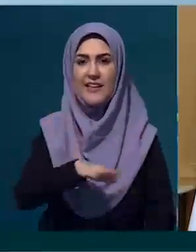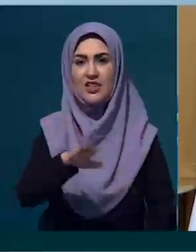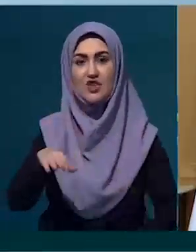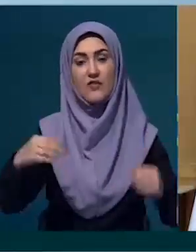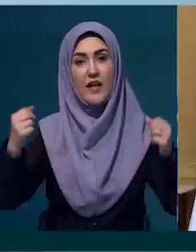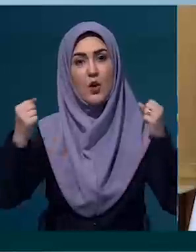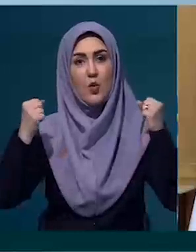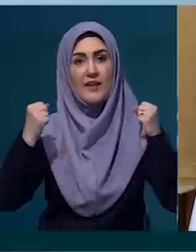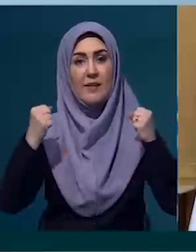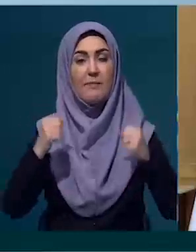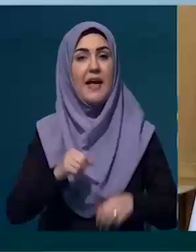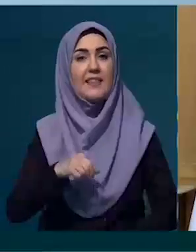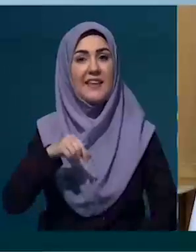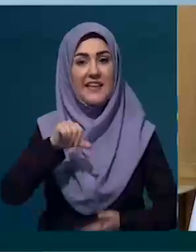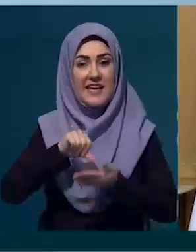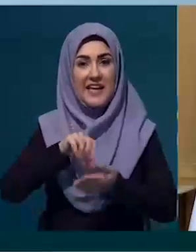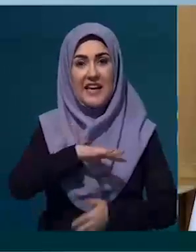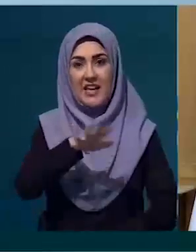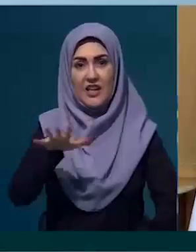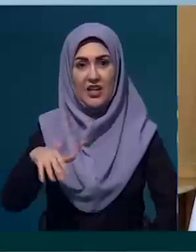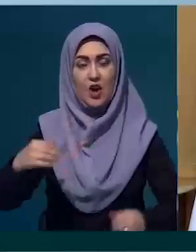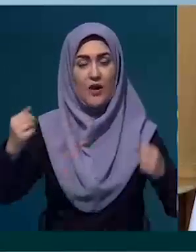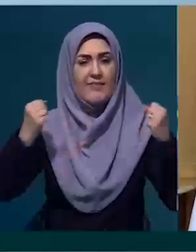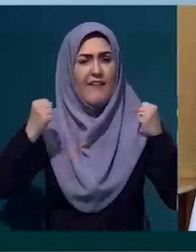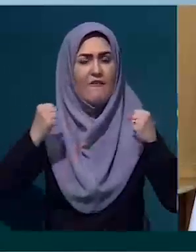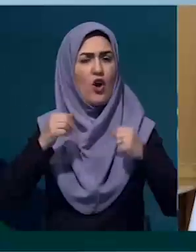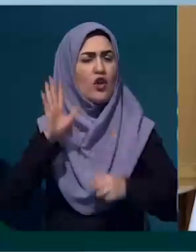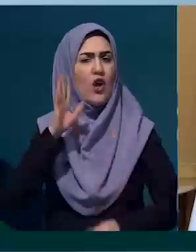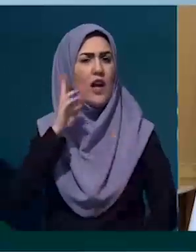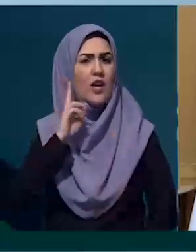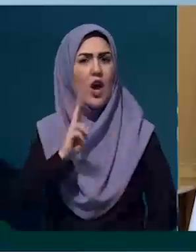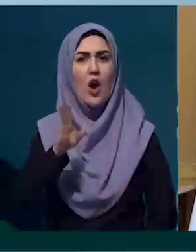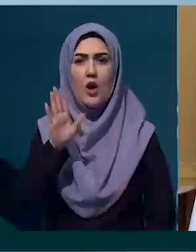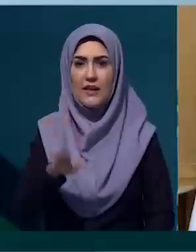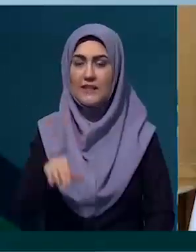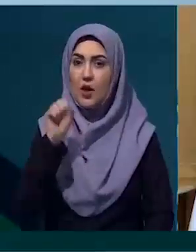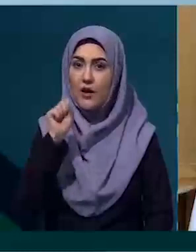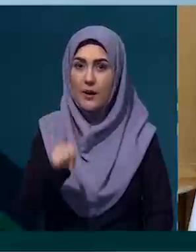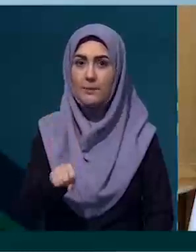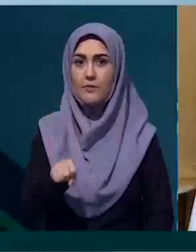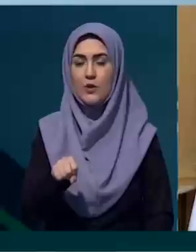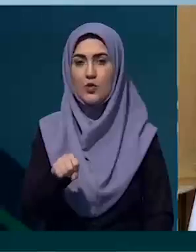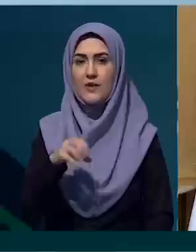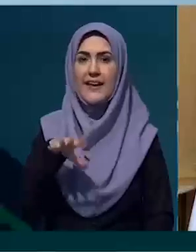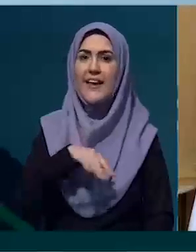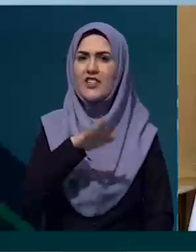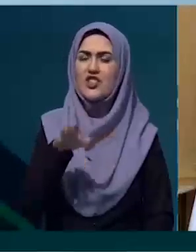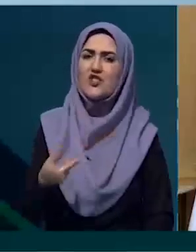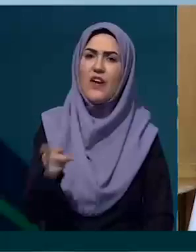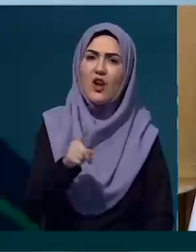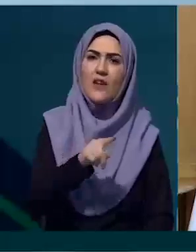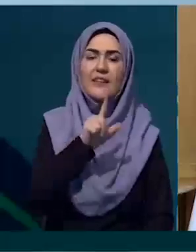کشوری دارای ظرفیت های بسیار که میتونه هم برای کشورهای دیگر